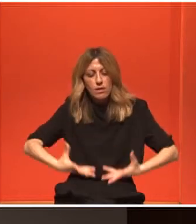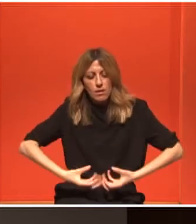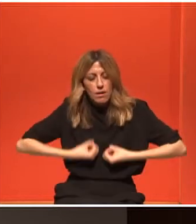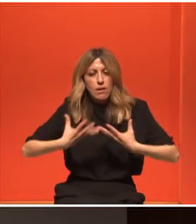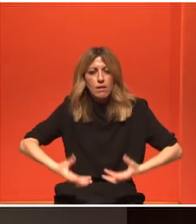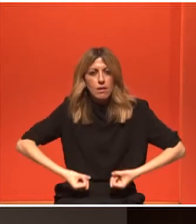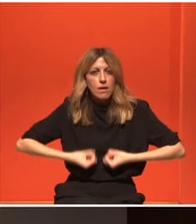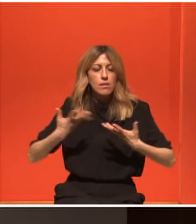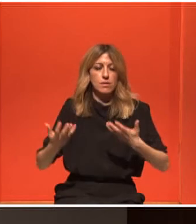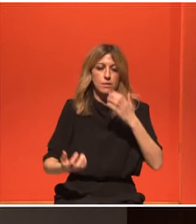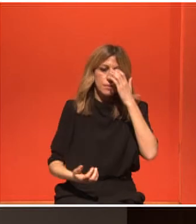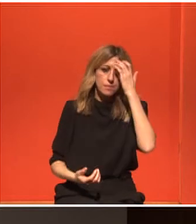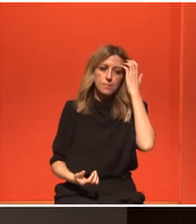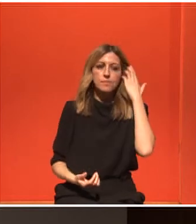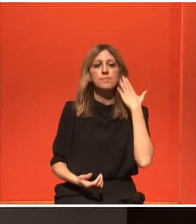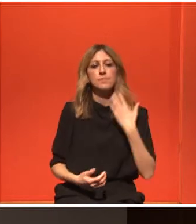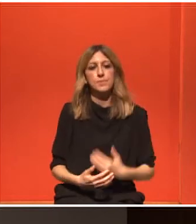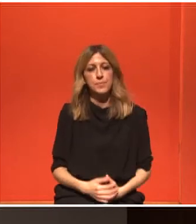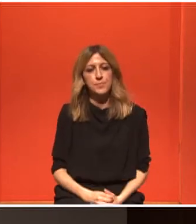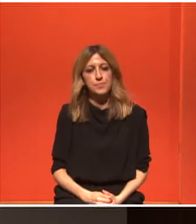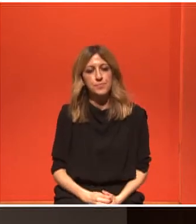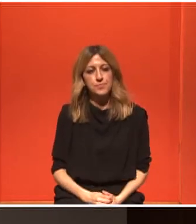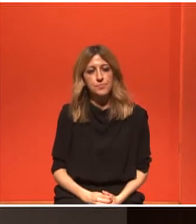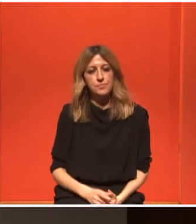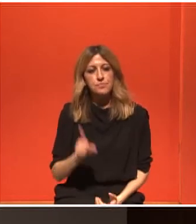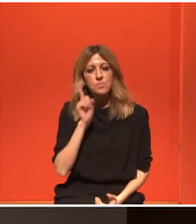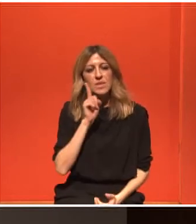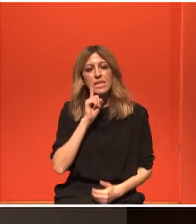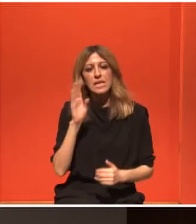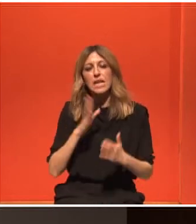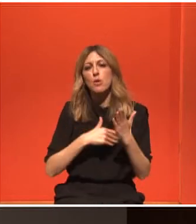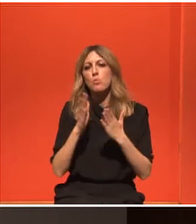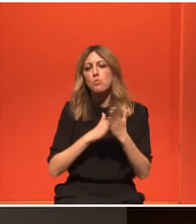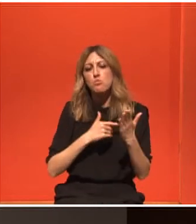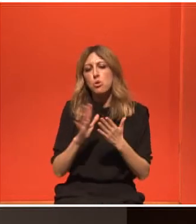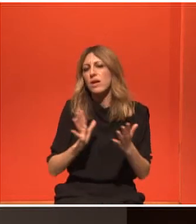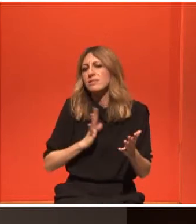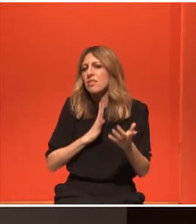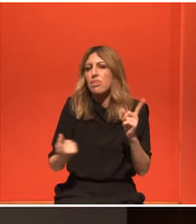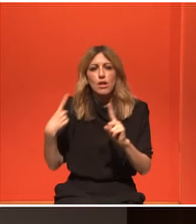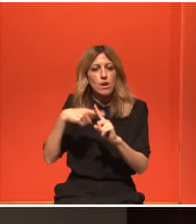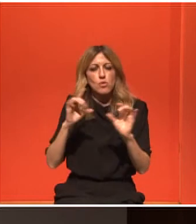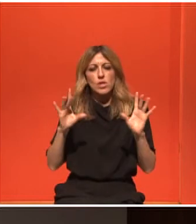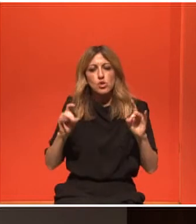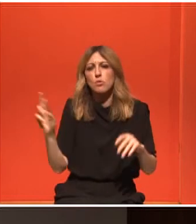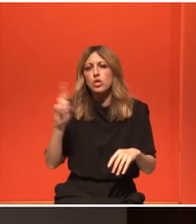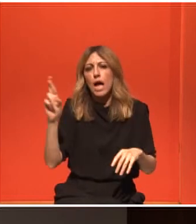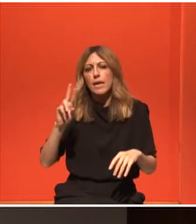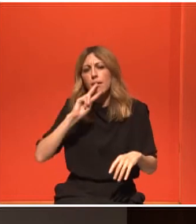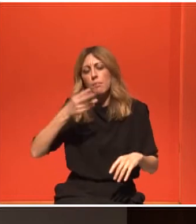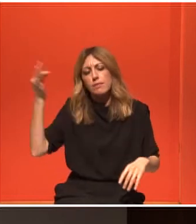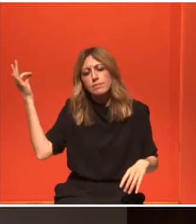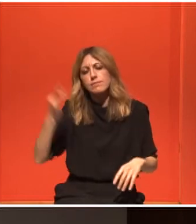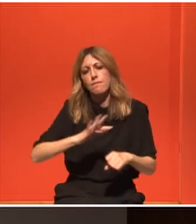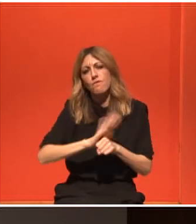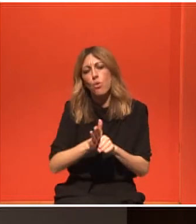Κάποιο σχόλιο εδώ, κυρία Μπογιωτζή, σε αυτό. Τα έχει πει όλα η Ρεγγίνα σήμερα. Πολύ ωραία. Μετά από ογκεκτομή, καρκίνος